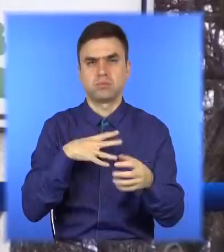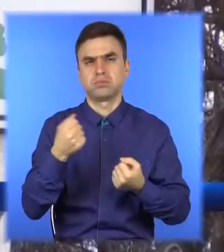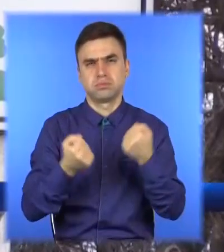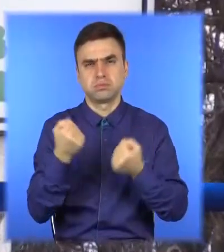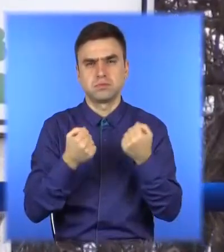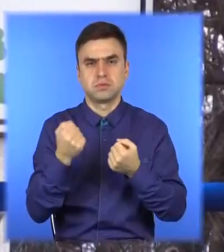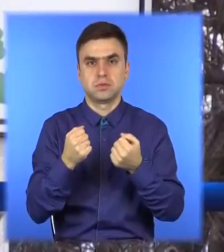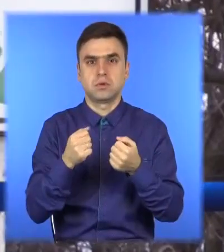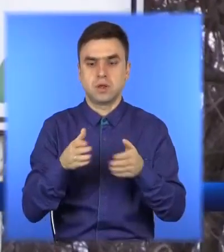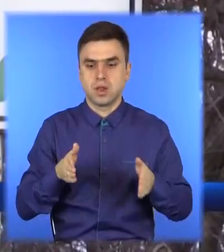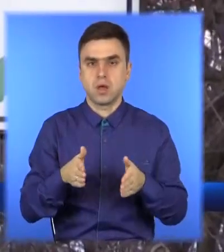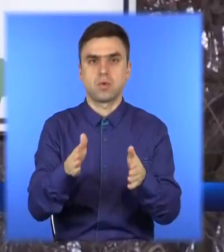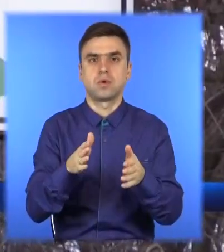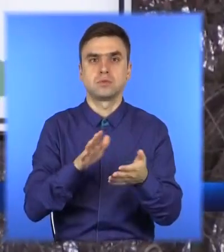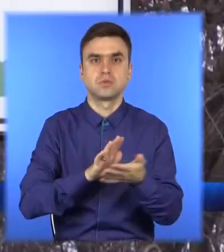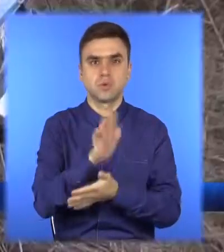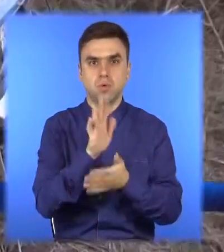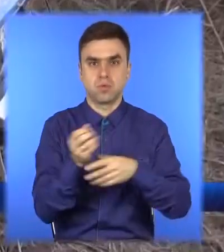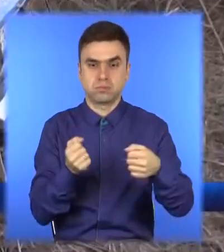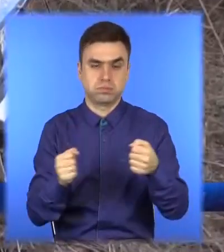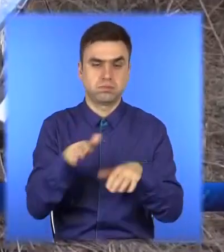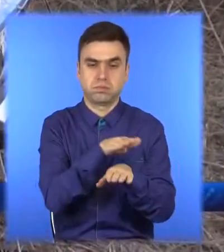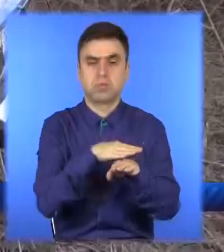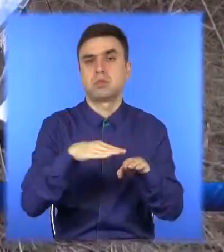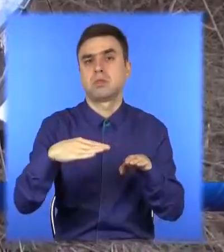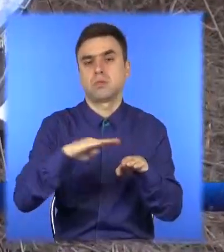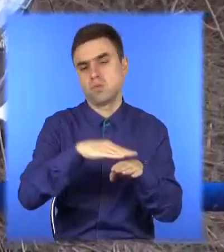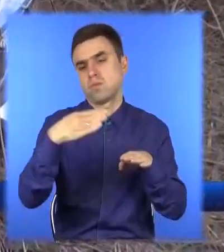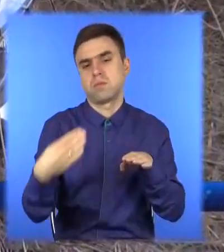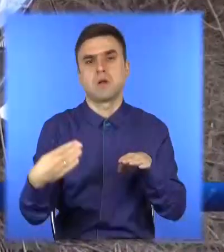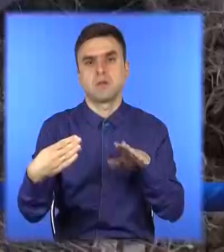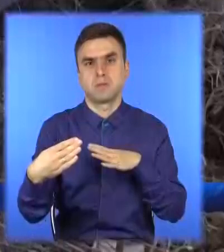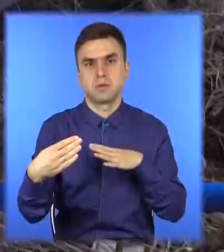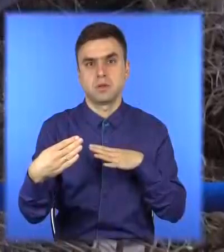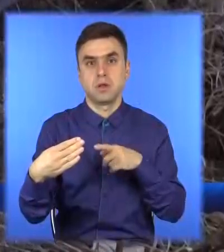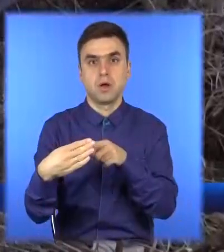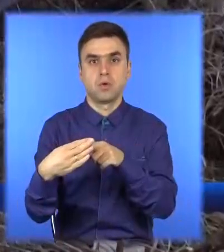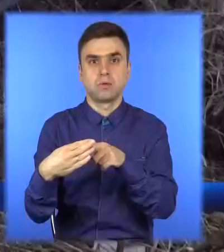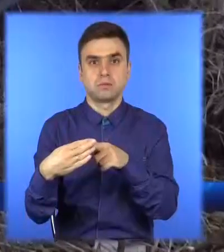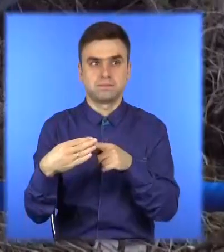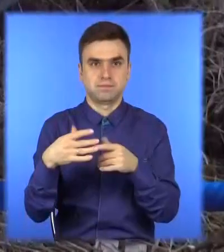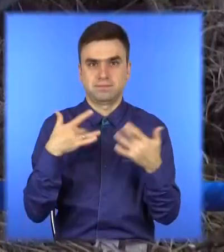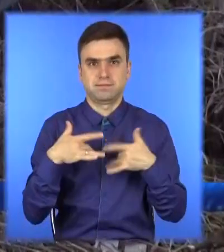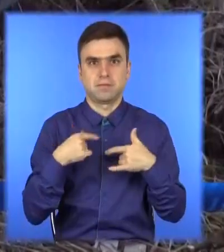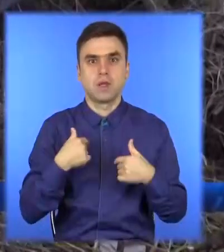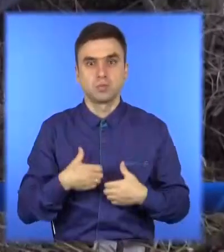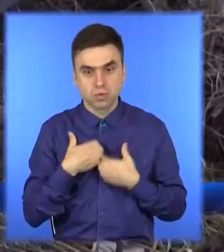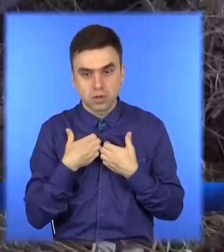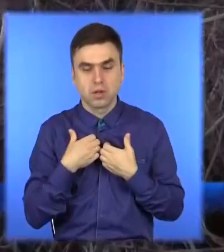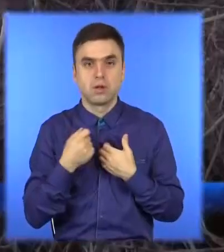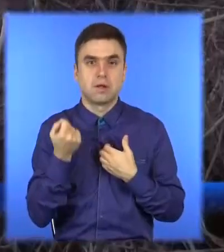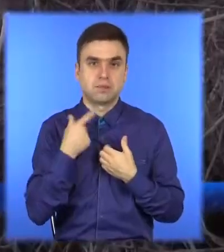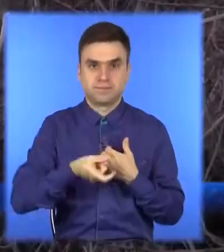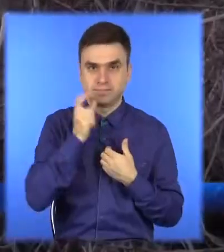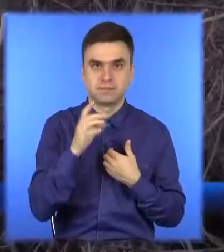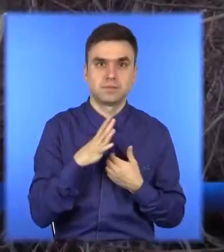виконало в кювет. Тому начебто через переляк водій вирішив вжити спиртного. Понівечені жигулі застрягли у кущах,